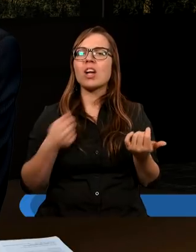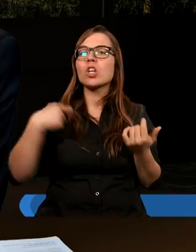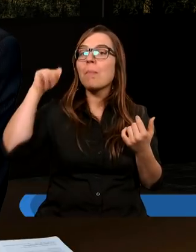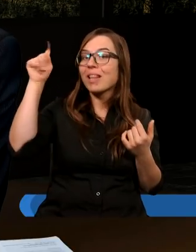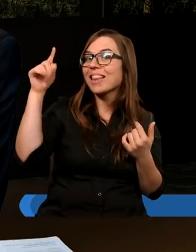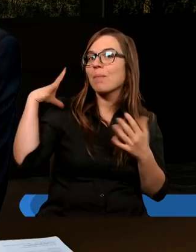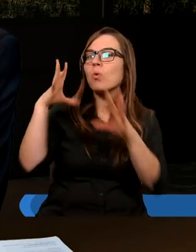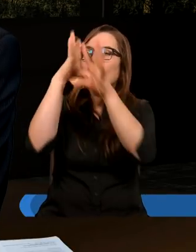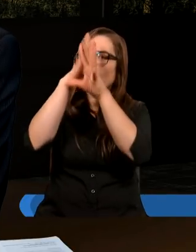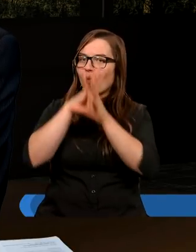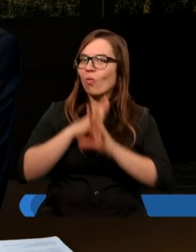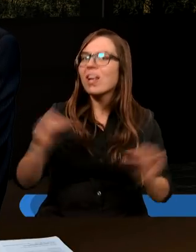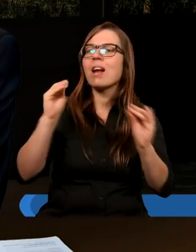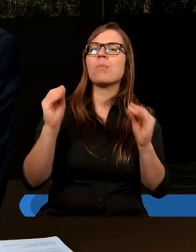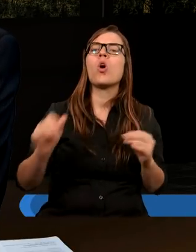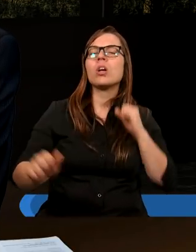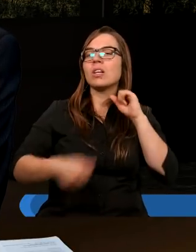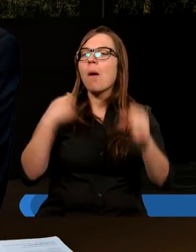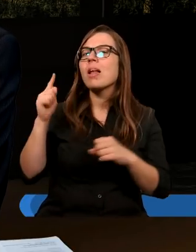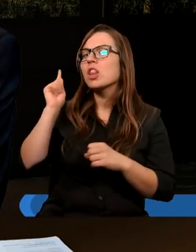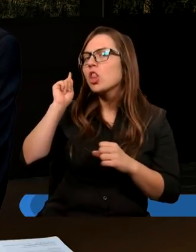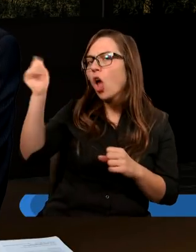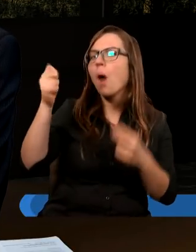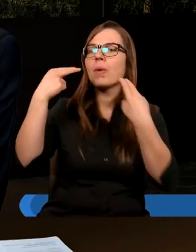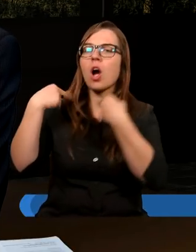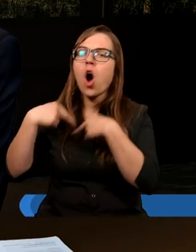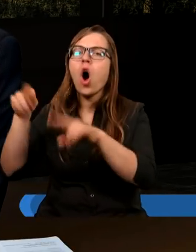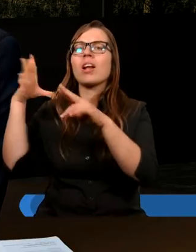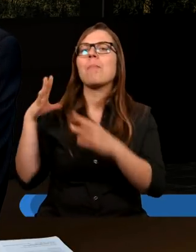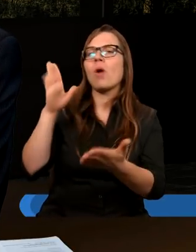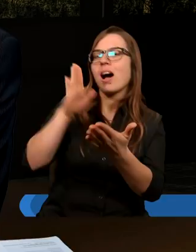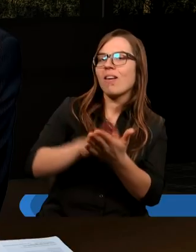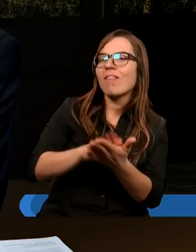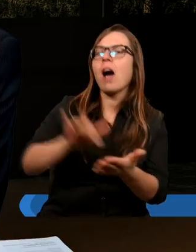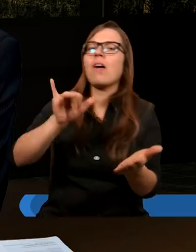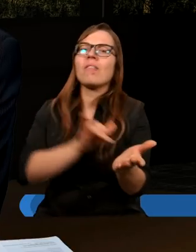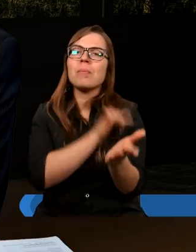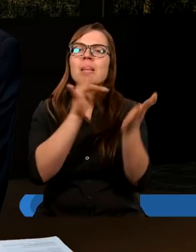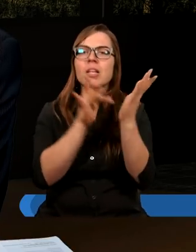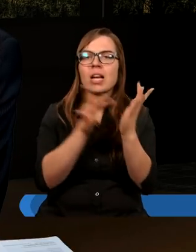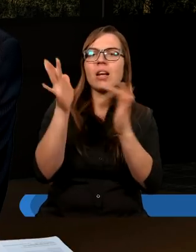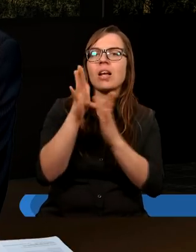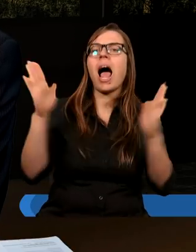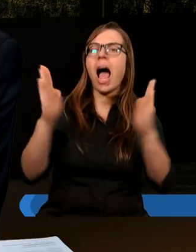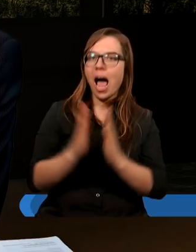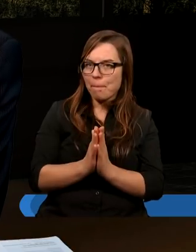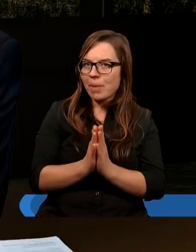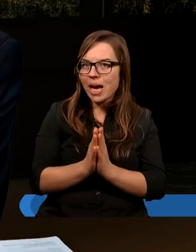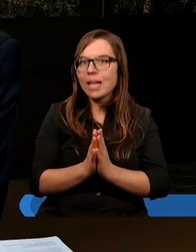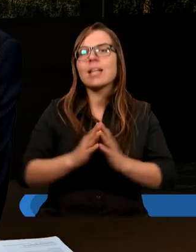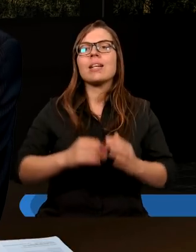był uwielbiony i aby tobie oddana była chwała w imieniu Pana Jezusa. Amen.